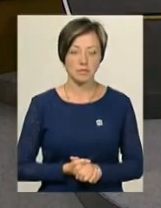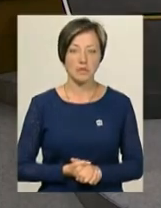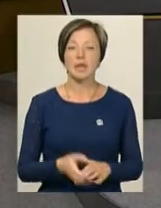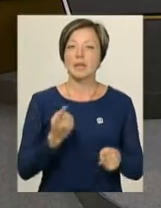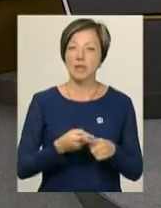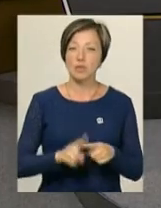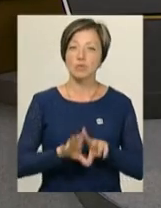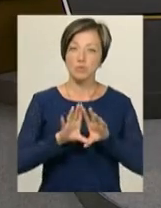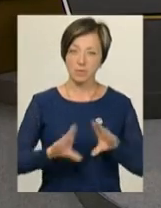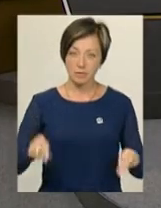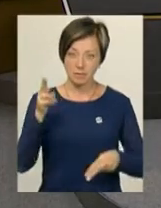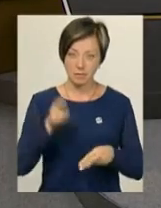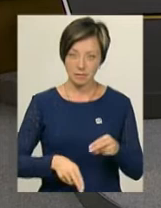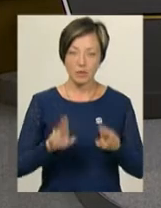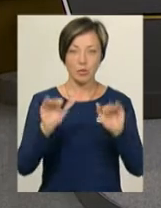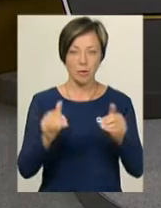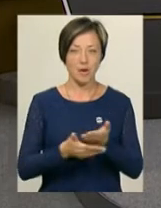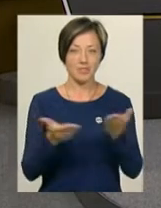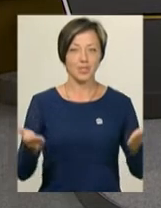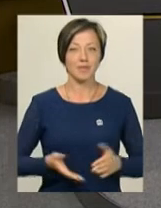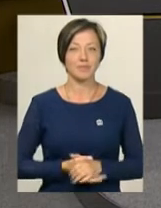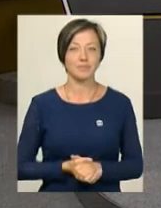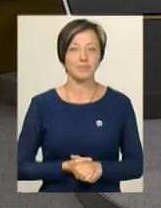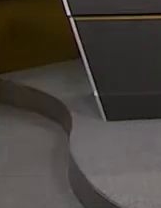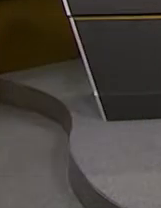На цьому нам настав час сказати вам до побачення.